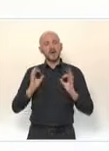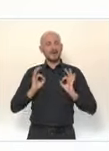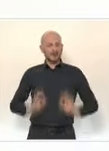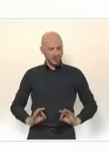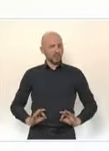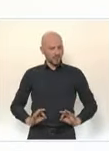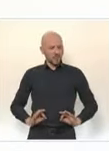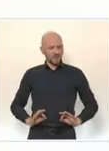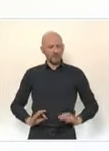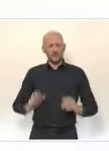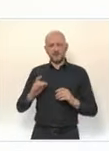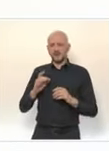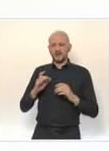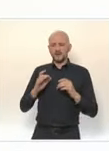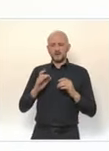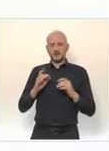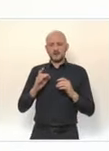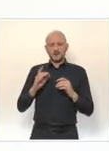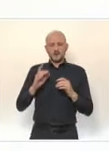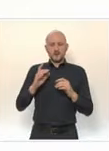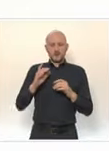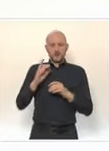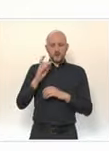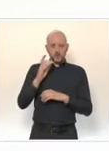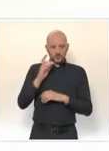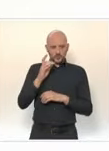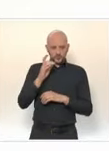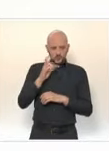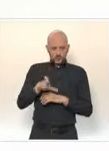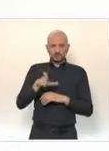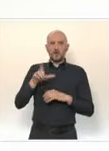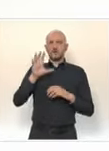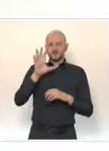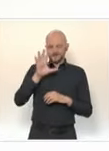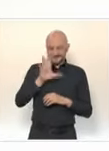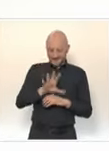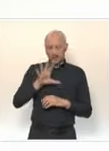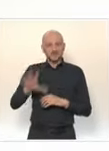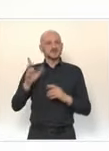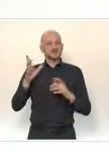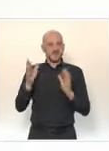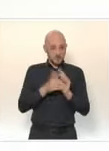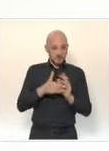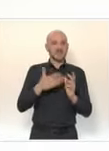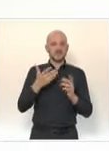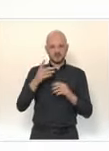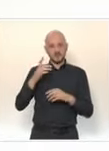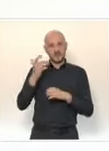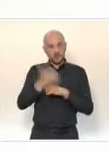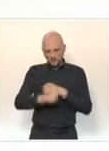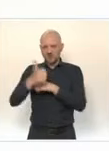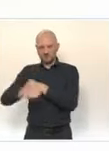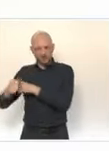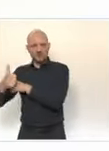250 000 par semaine fin mars. Nous en proposerons 400 000 par semaine à la reprise, avec la perspective